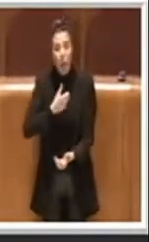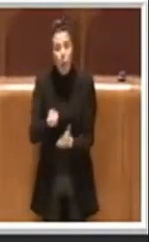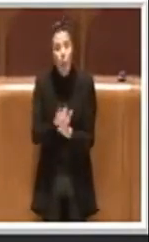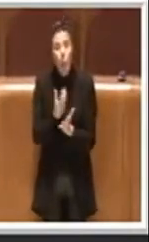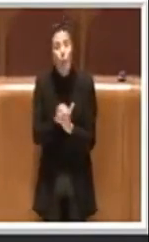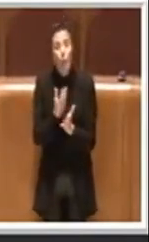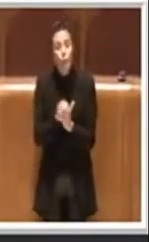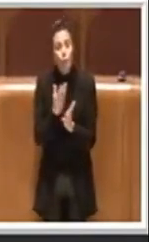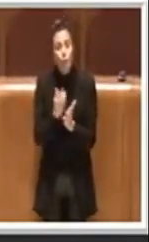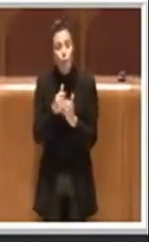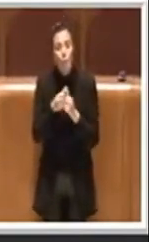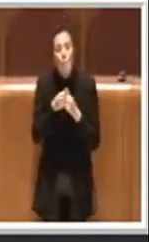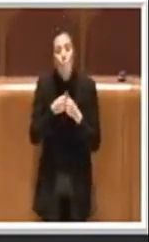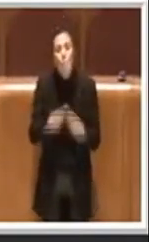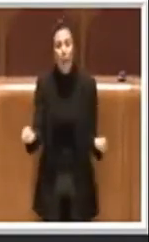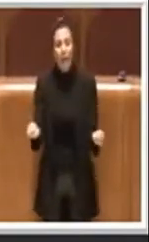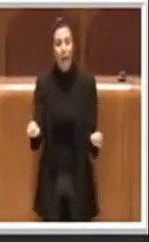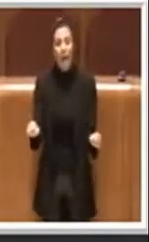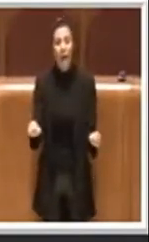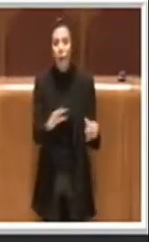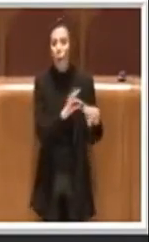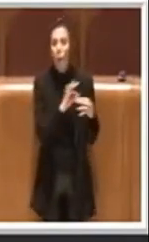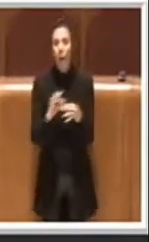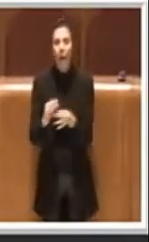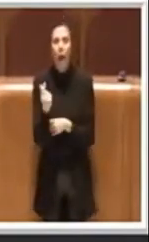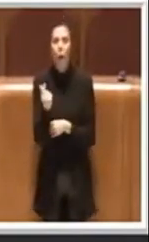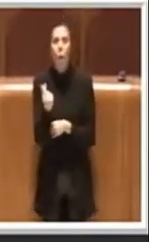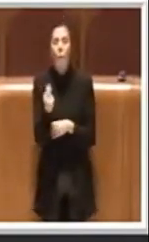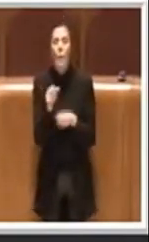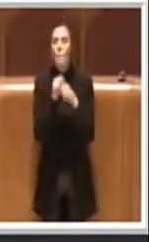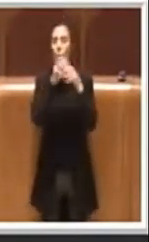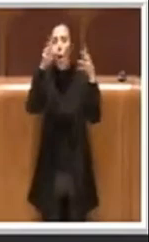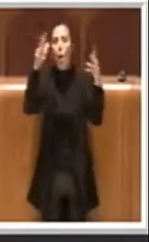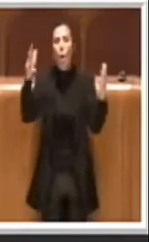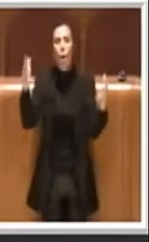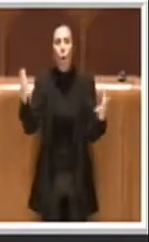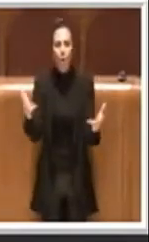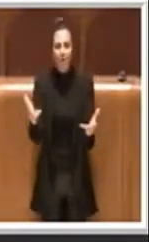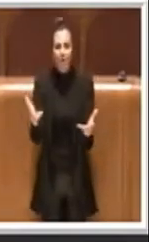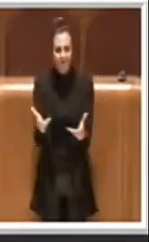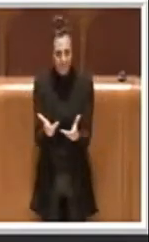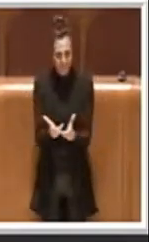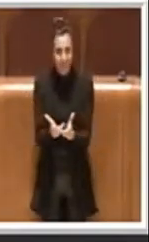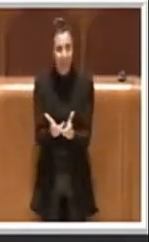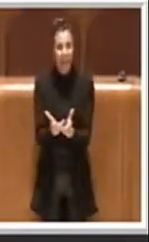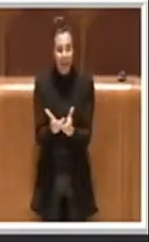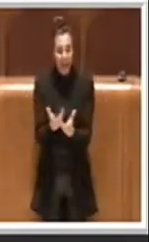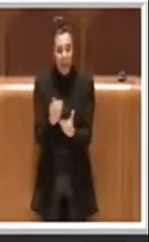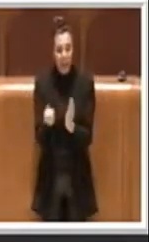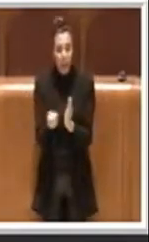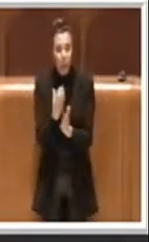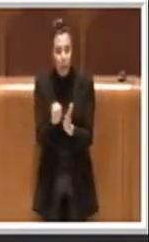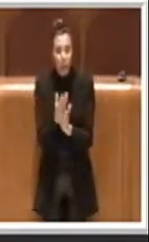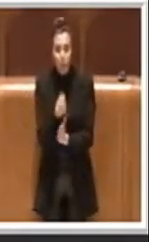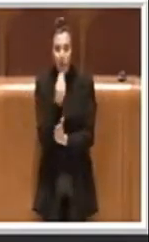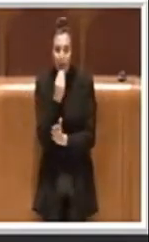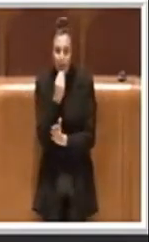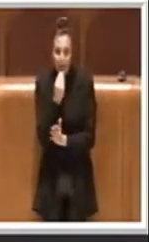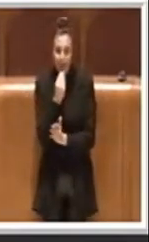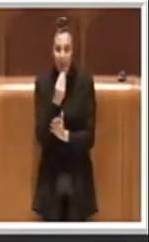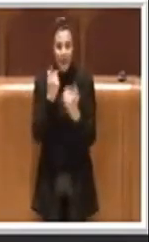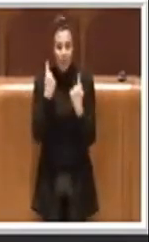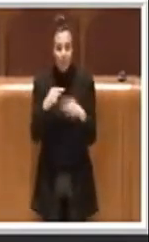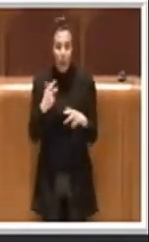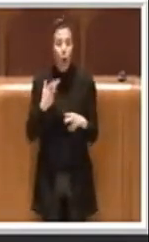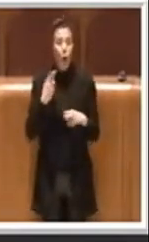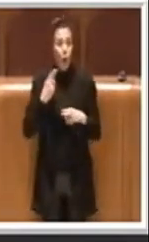base di molte economie mondiali, di molti sistemi ovviamente di produzione alimentare. Perciò ecco Roma